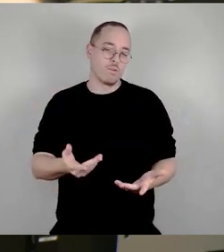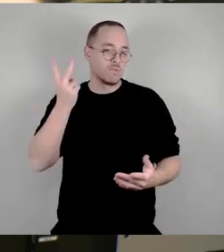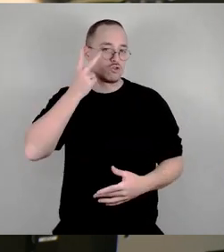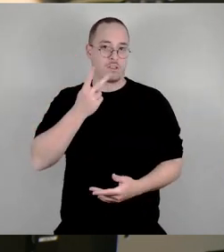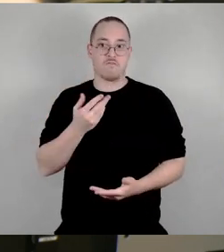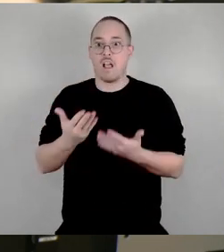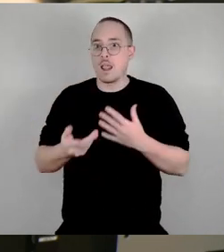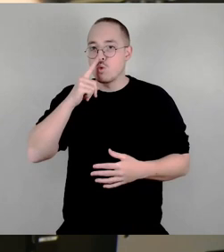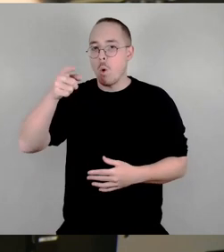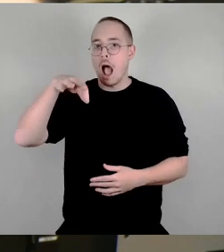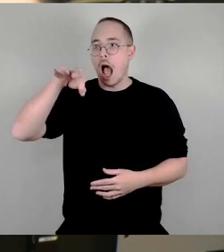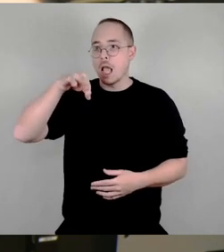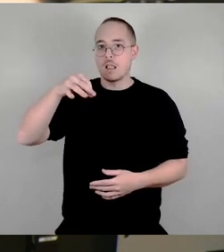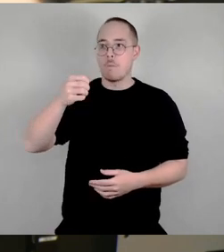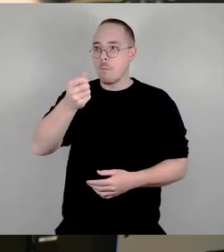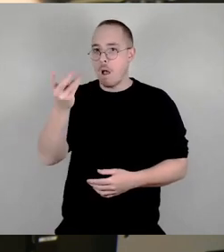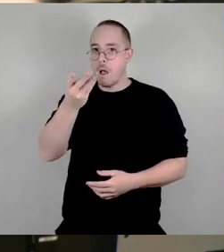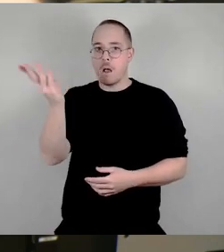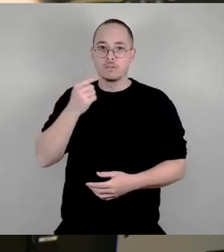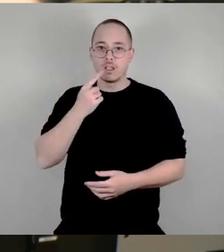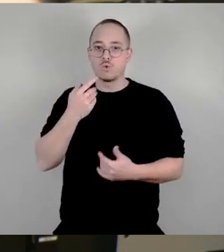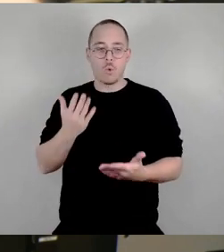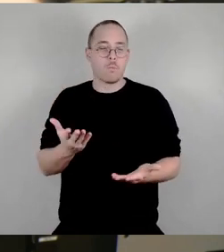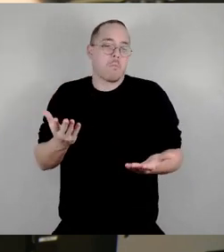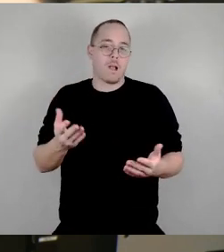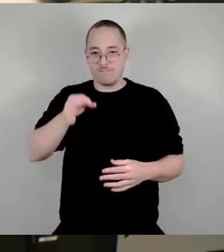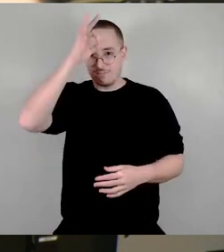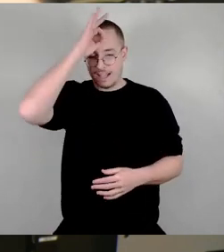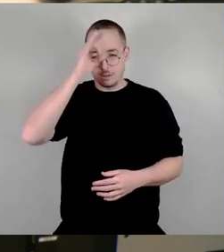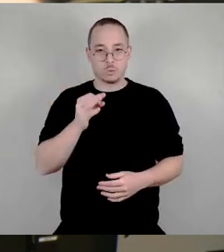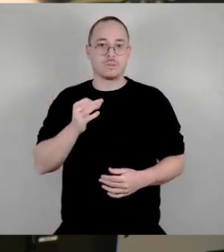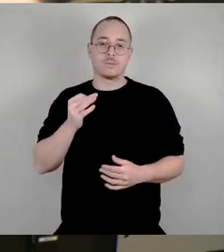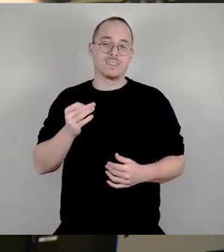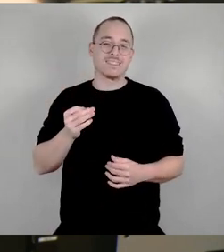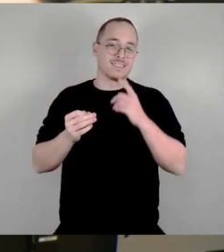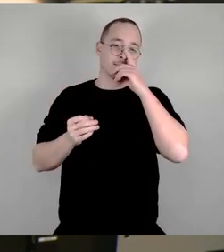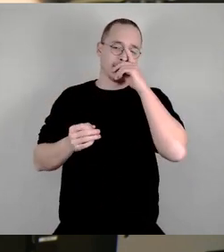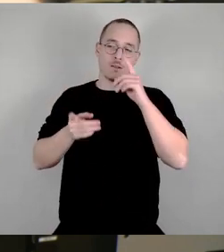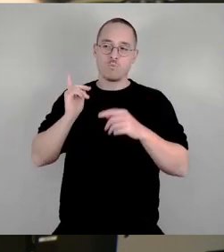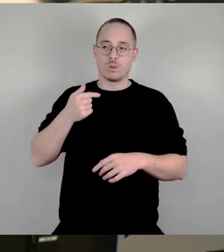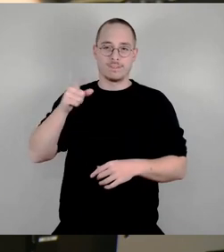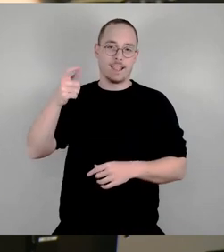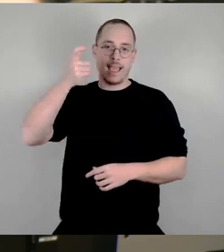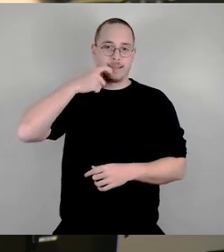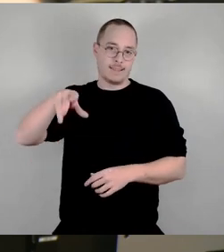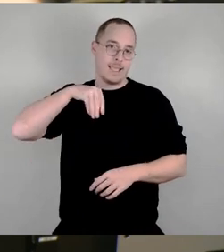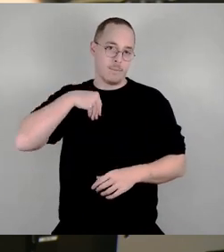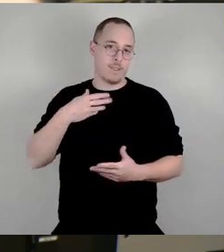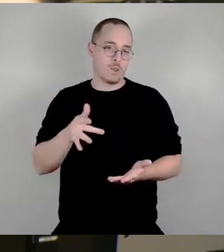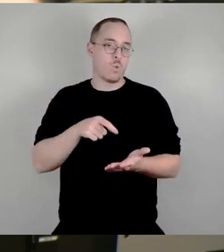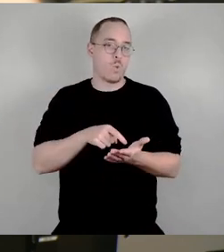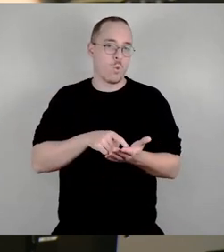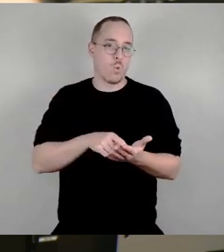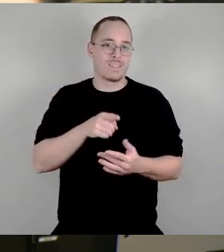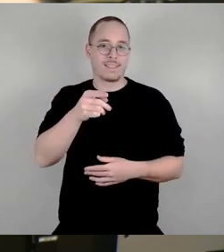auch immer, es gibt Beschwerden von dort. Und wir haben gesagt, wir tragen dem Rechnung, weil die bauliche Situation in der Hauptstraße natürlich schon ähnlich ist, beziehungsweise eigentlich